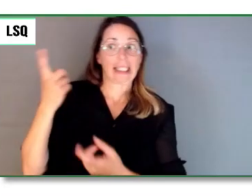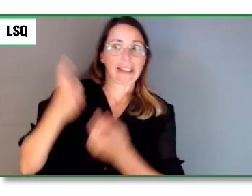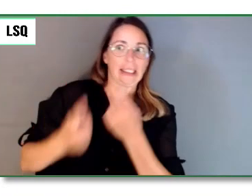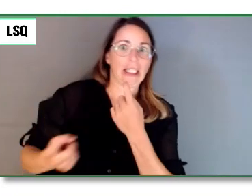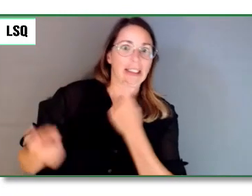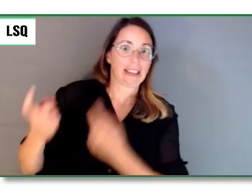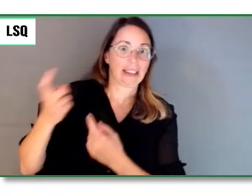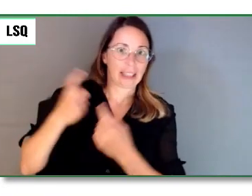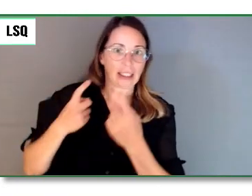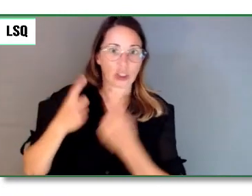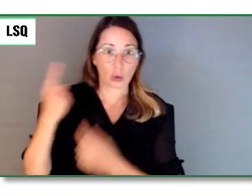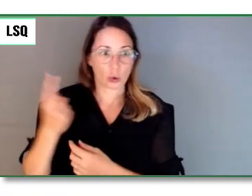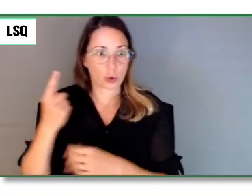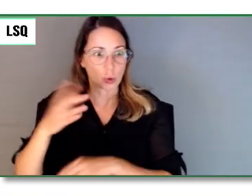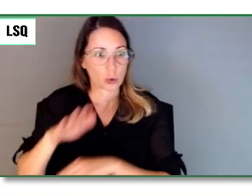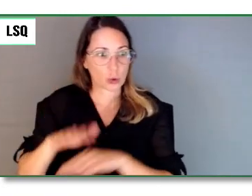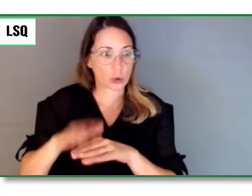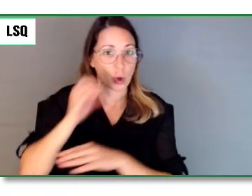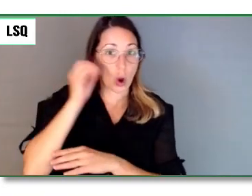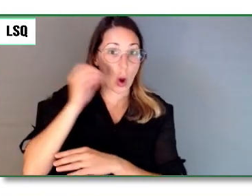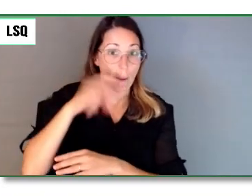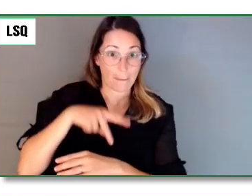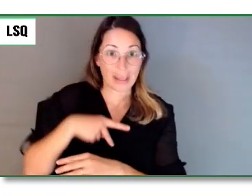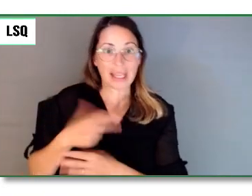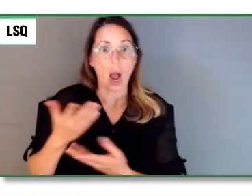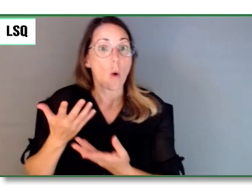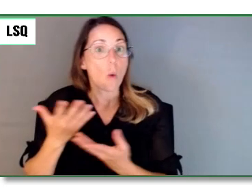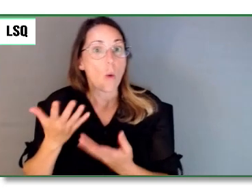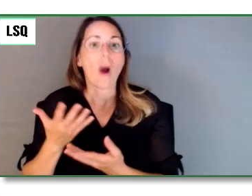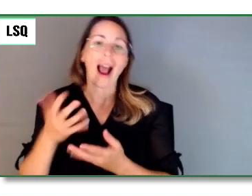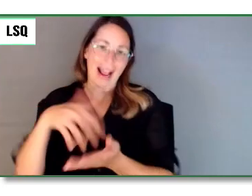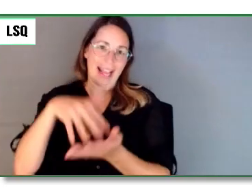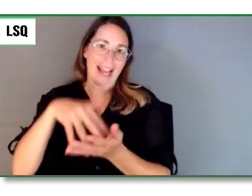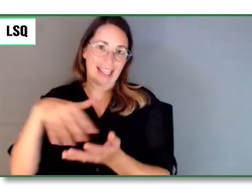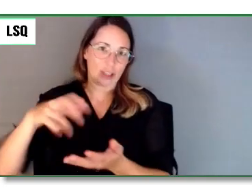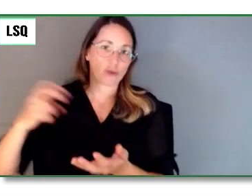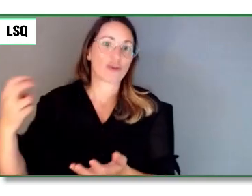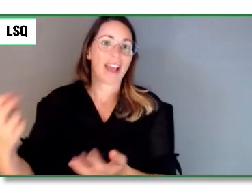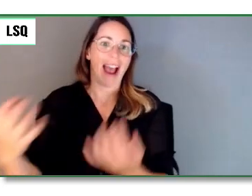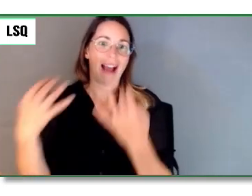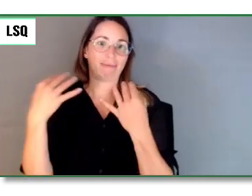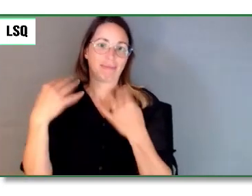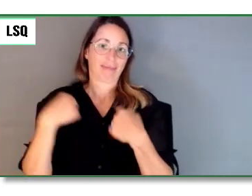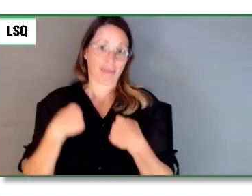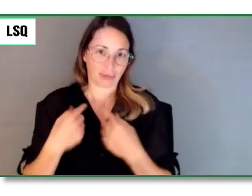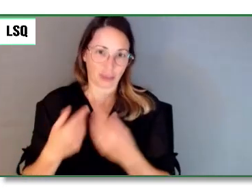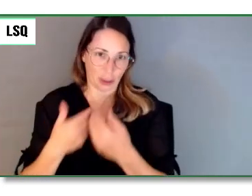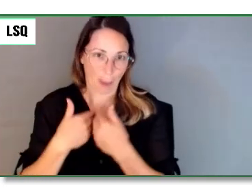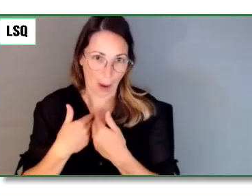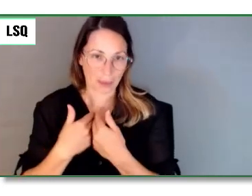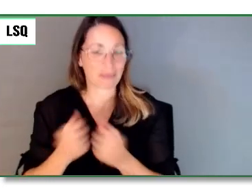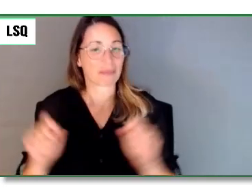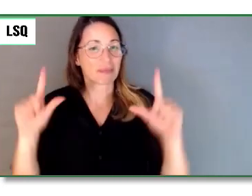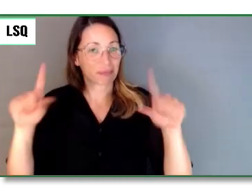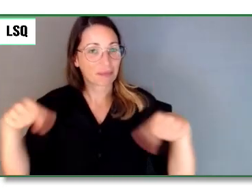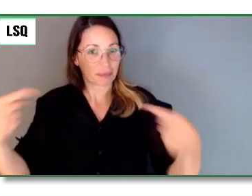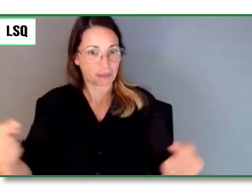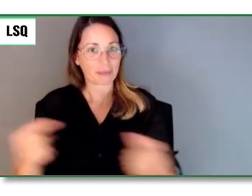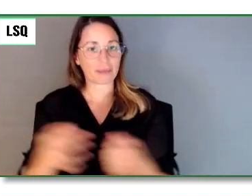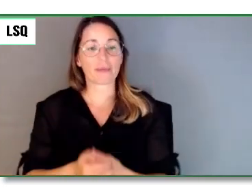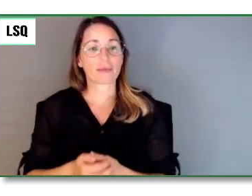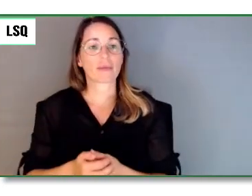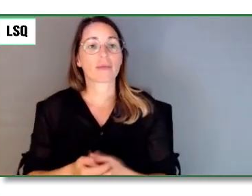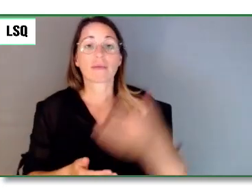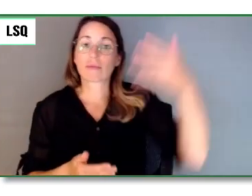Voici des exemples de cours que j'ai donnés. Donc, la création littéraire sur la nature et l'Ouest américain.